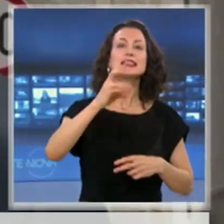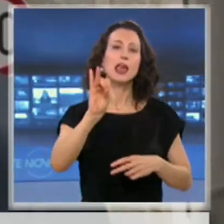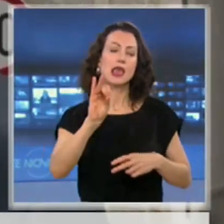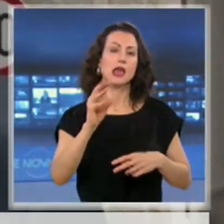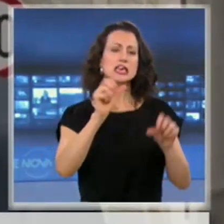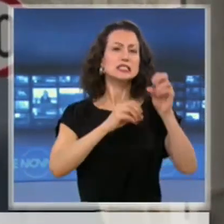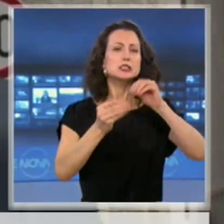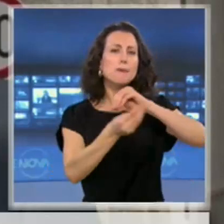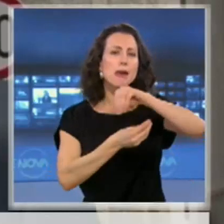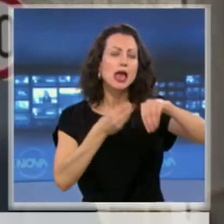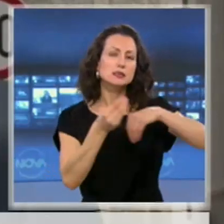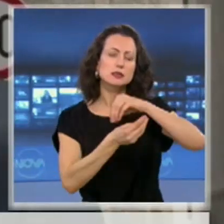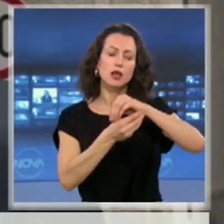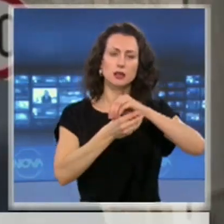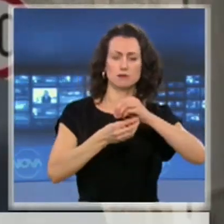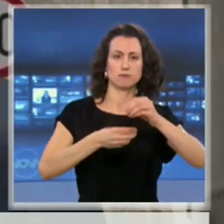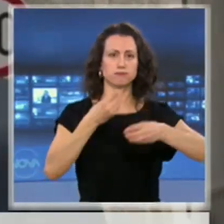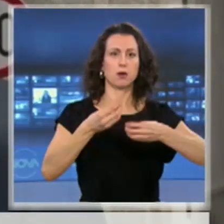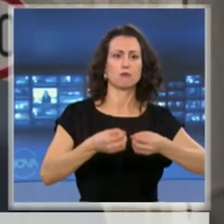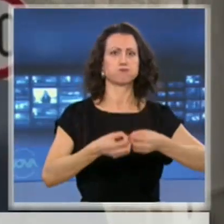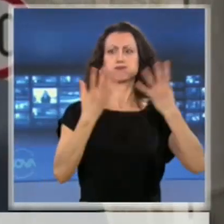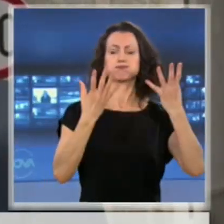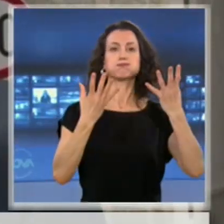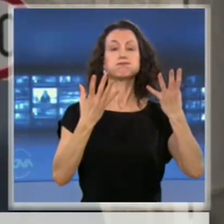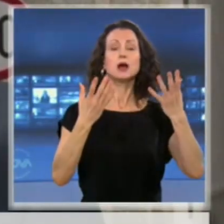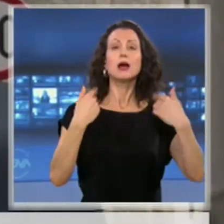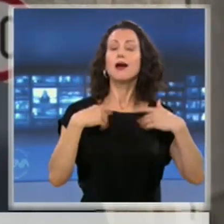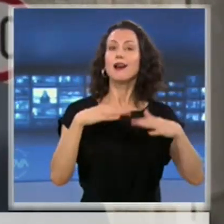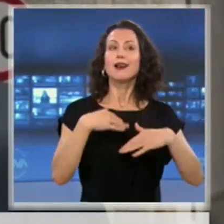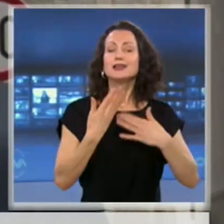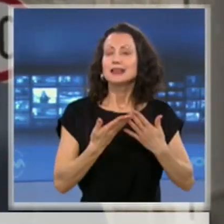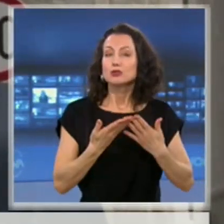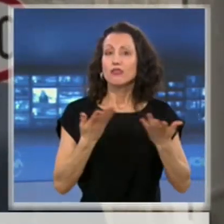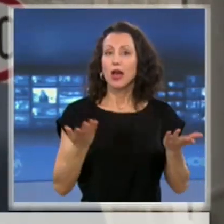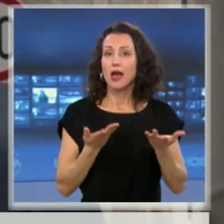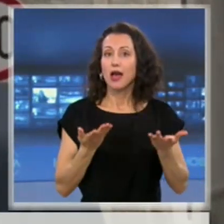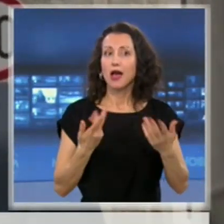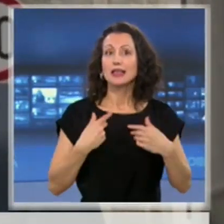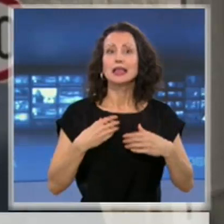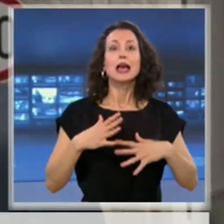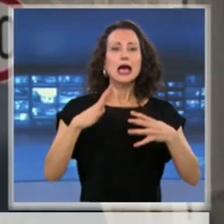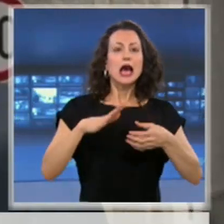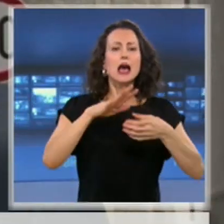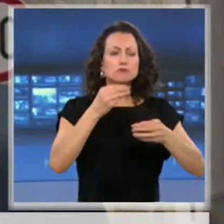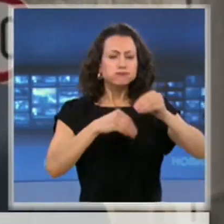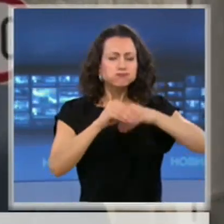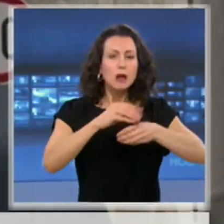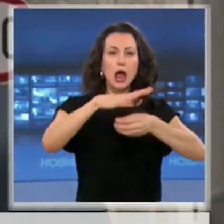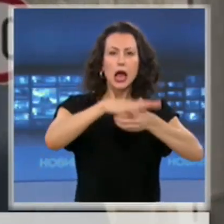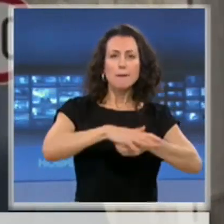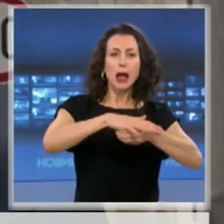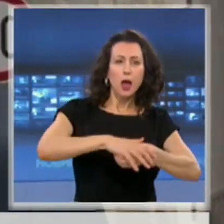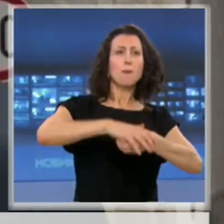е последвало възпламеняване на тези смеси, следствие на което капака на смесителя е избил